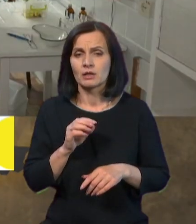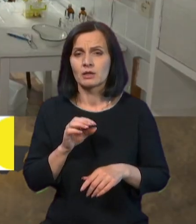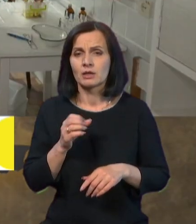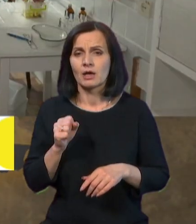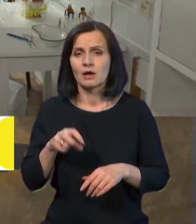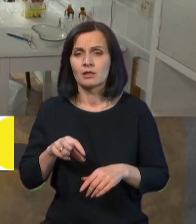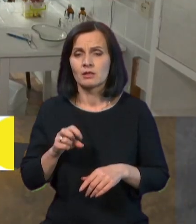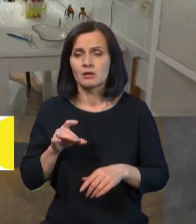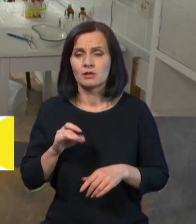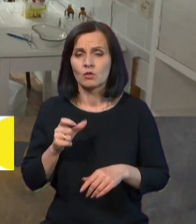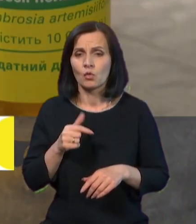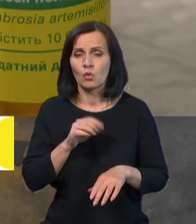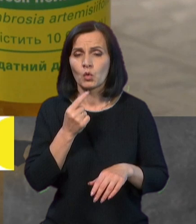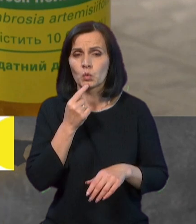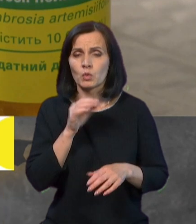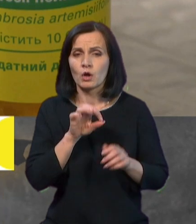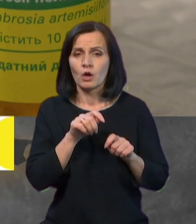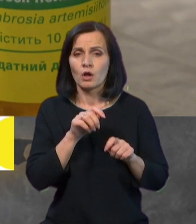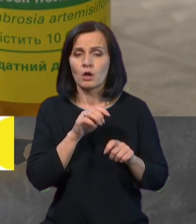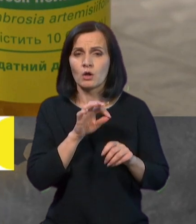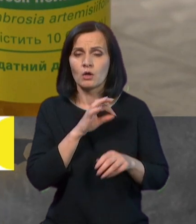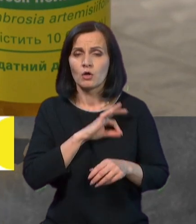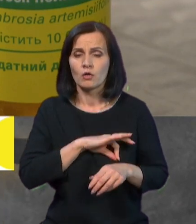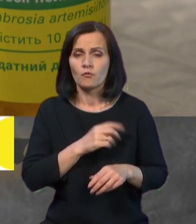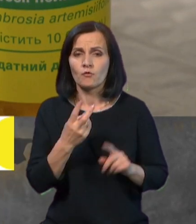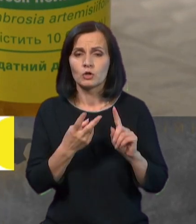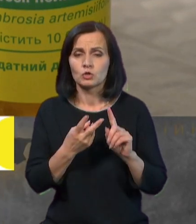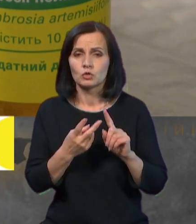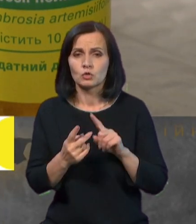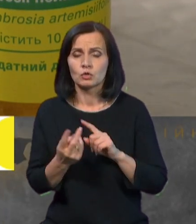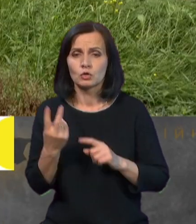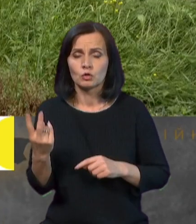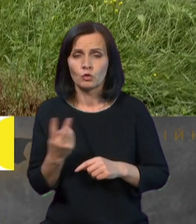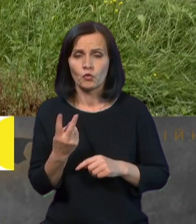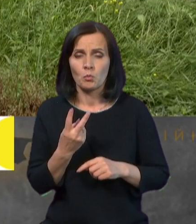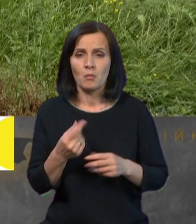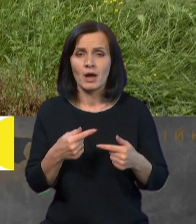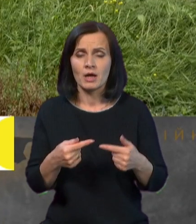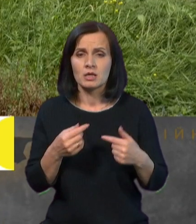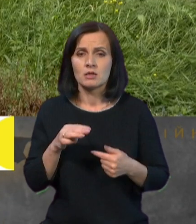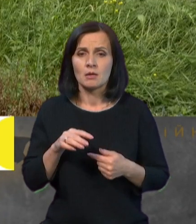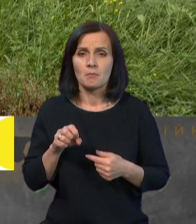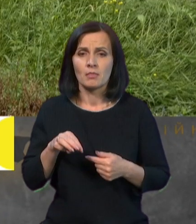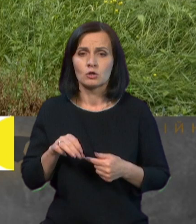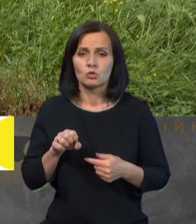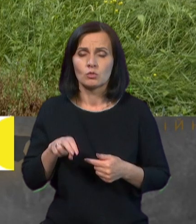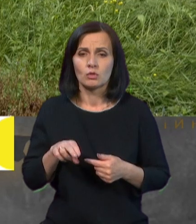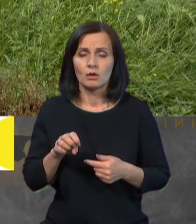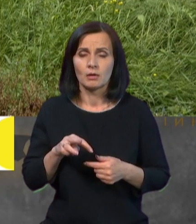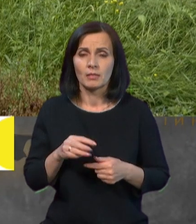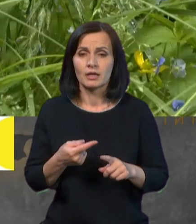використовують двома такими, якби, різними методами. Це алергопроби для